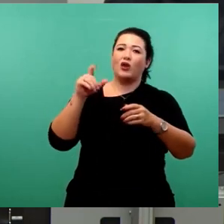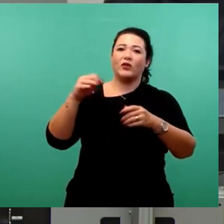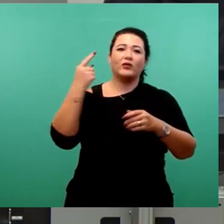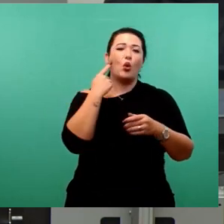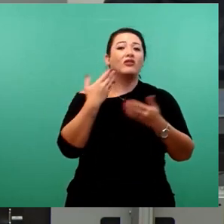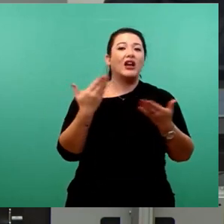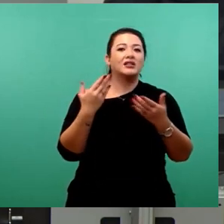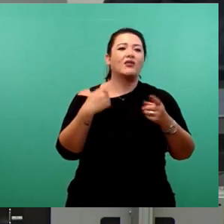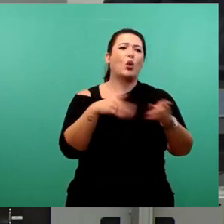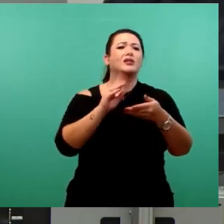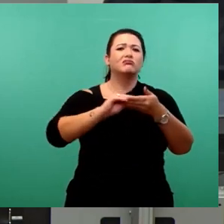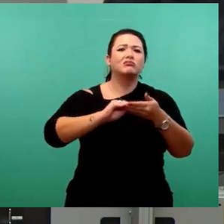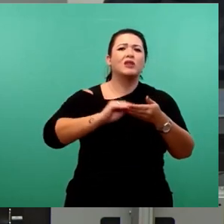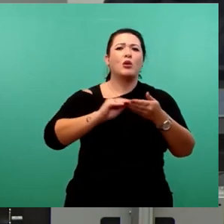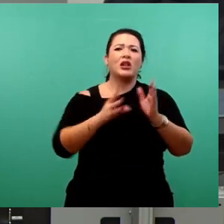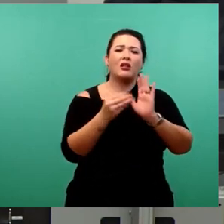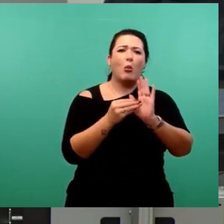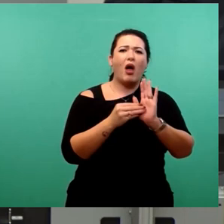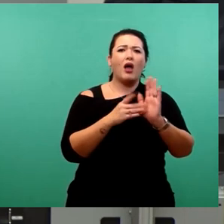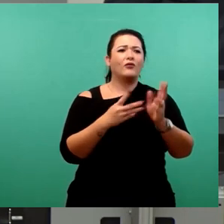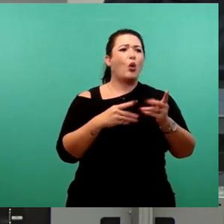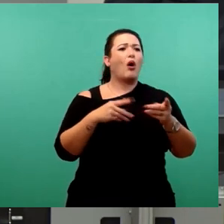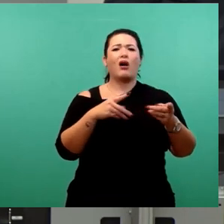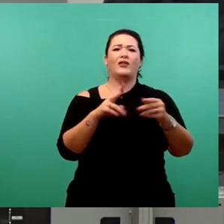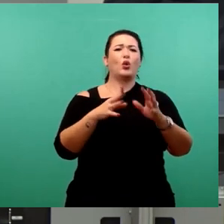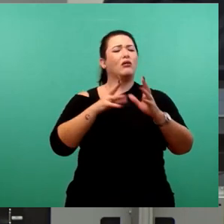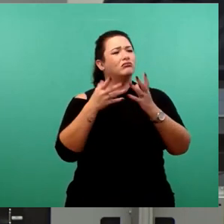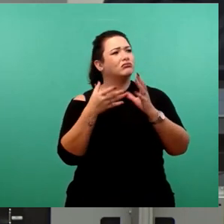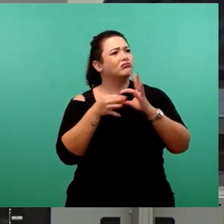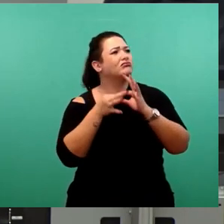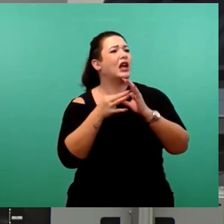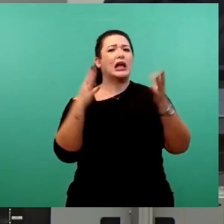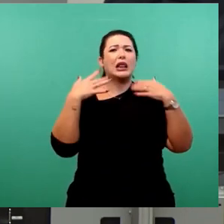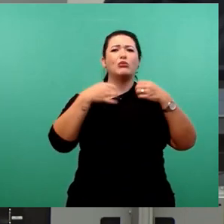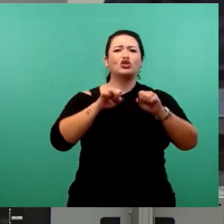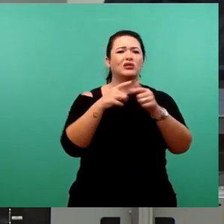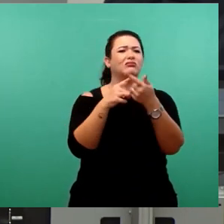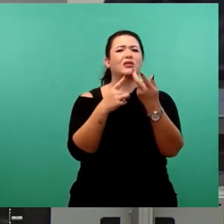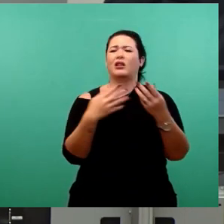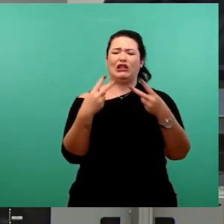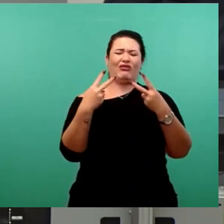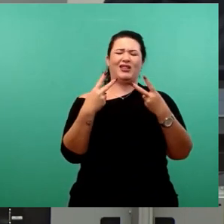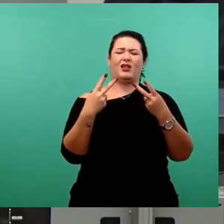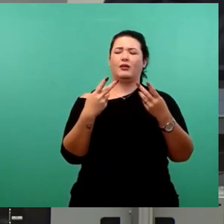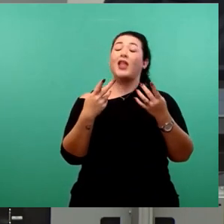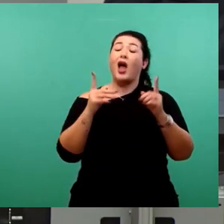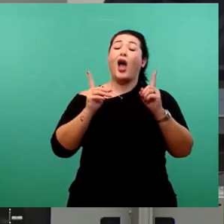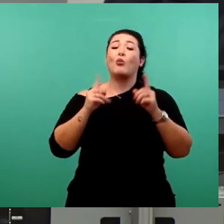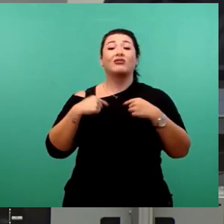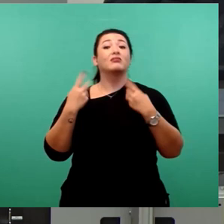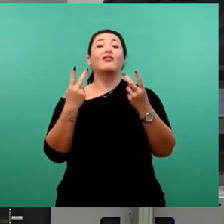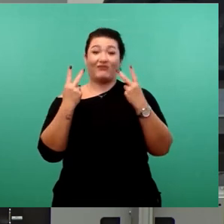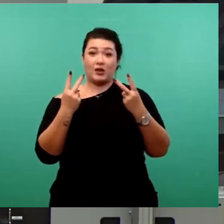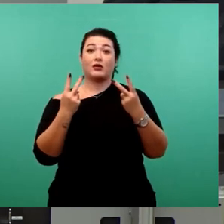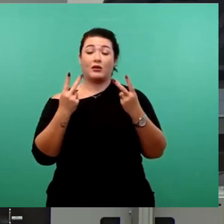Klimaschutz, ist ja alles egal, ist ja nicht so wichtig. Warum sind unsere Klimaschutzänderungen wichtig? Ich möchte es gerne noch einmal vortragen. Wir setzen jetzt